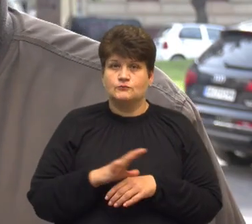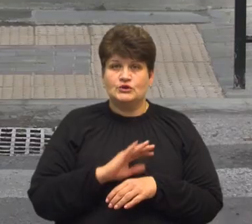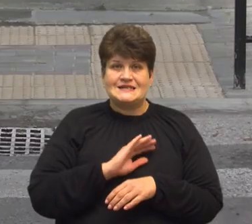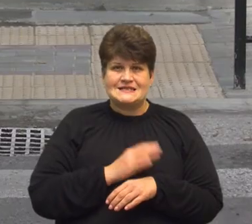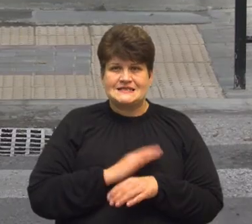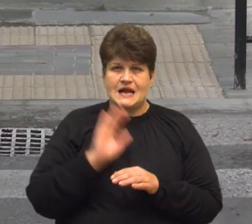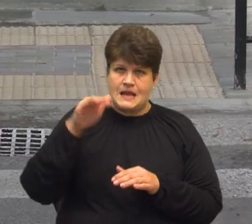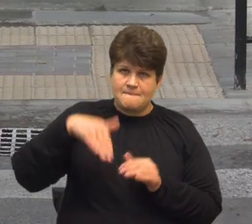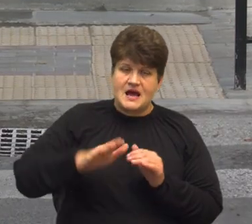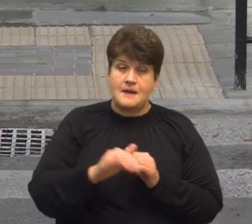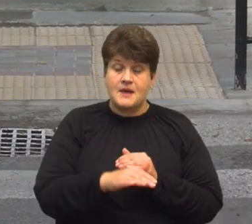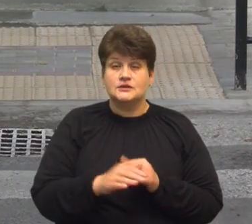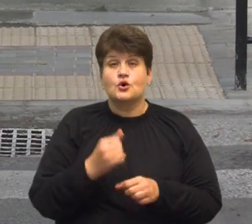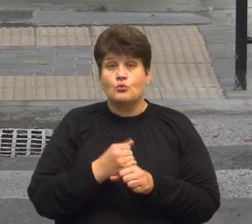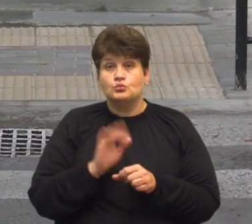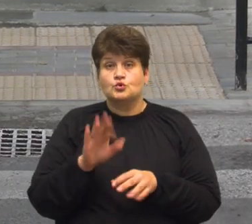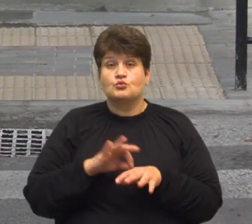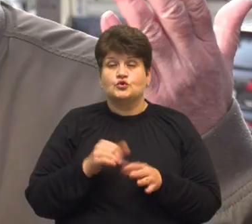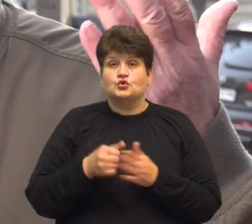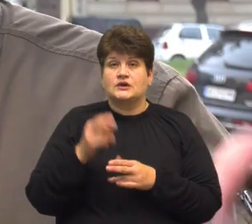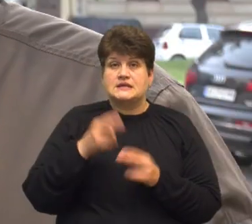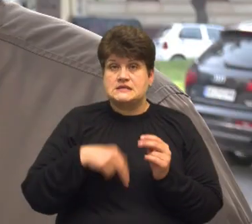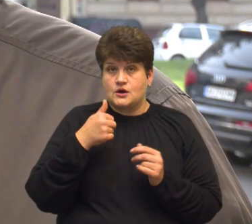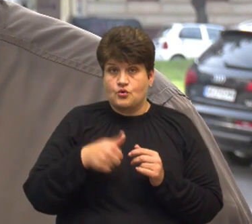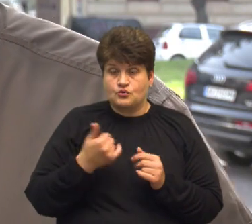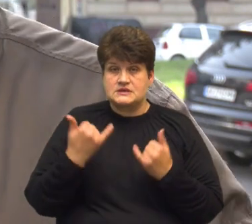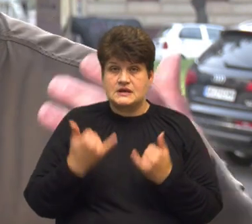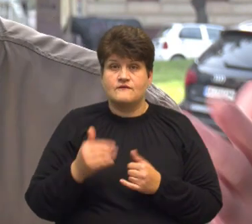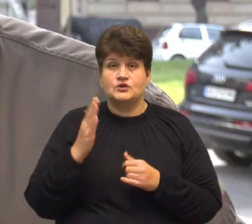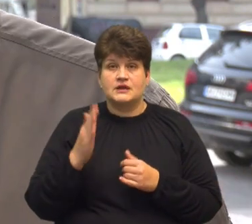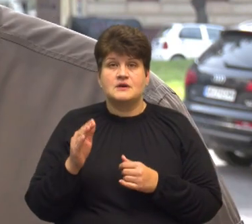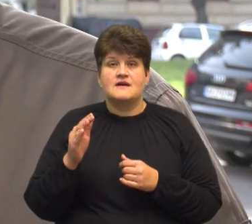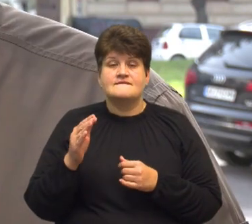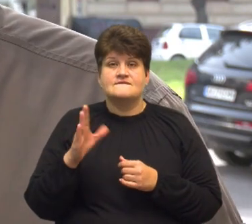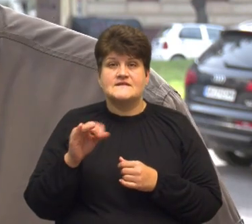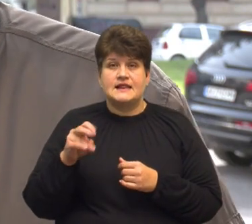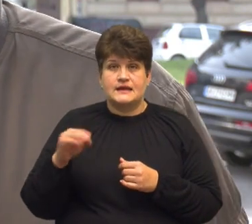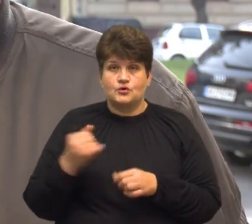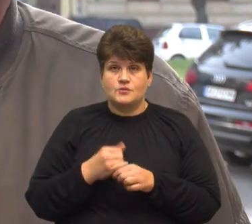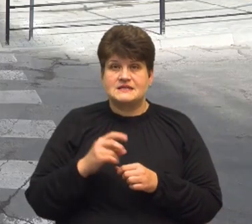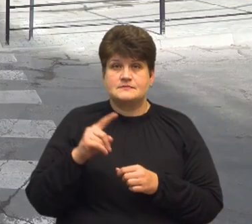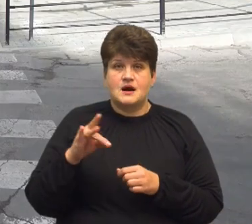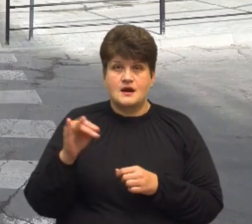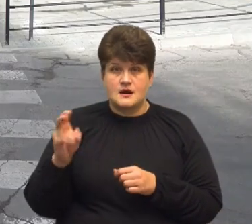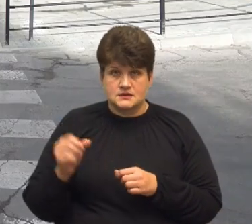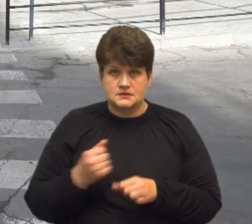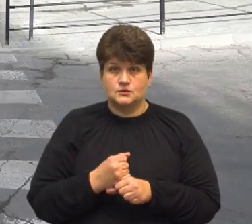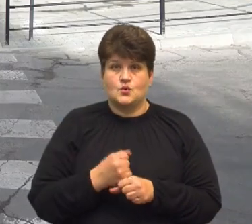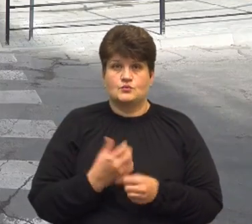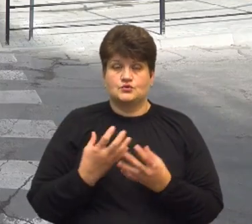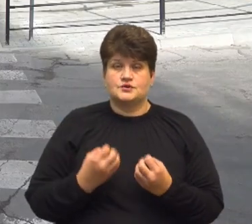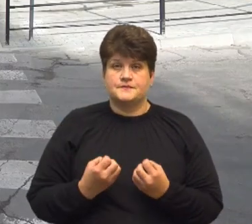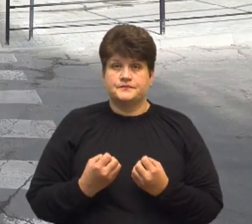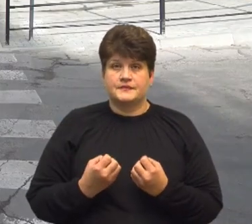перепади. Роботи будуть продовуватися до кінця року. Наприклад, зараз на Володимира Великого ще робимо, на вулиці Збараський робимо. На